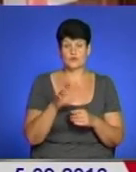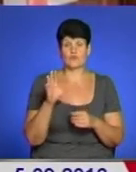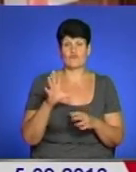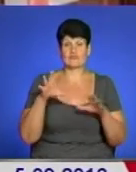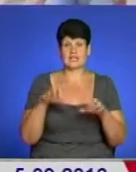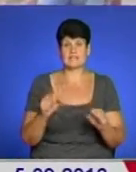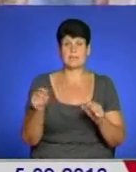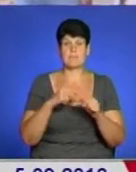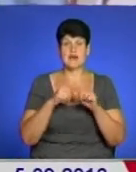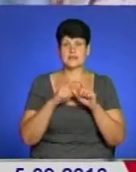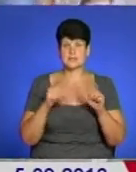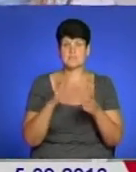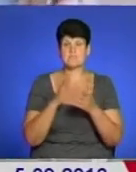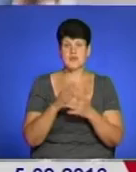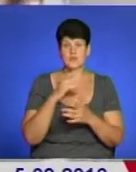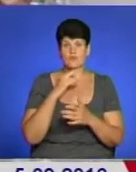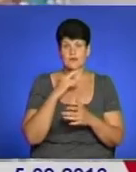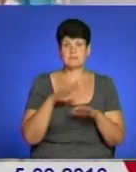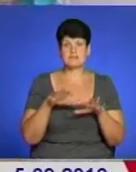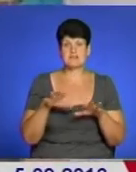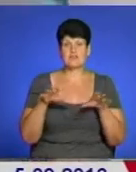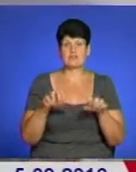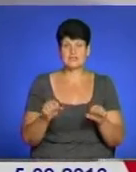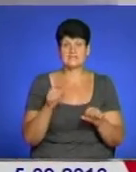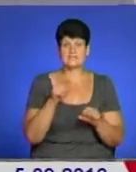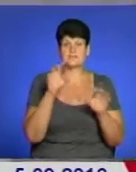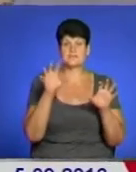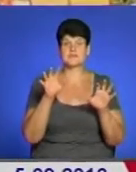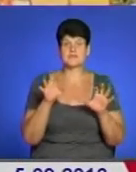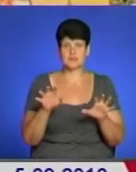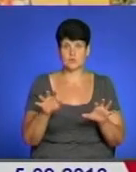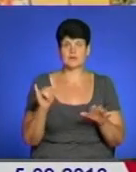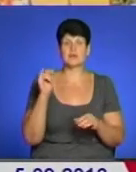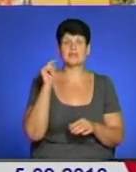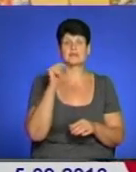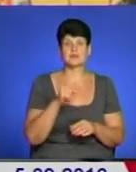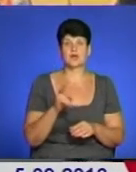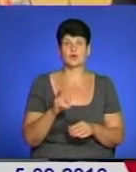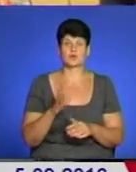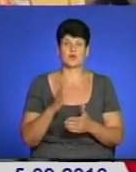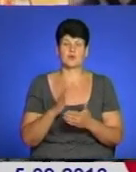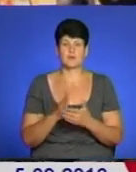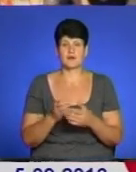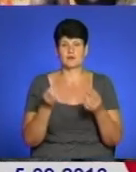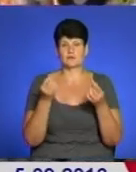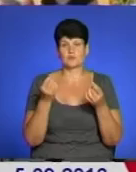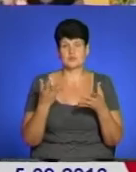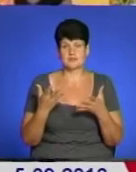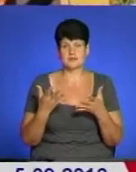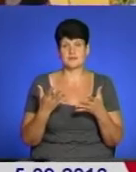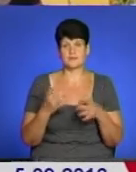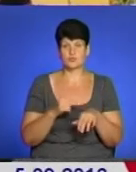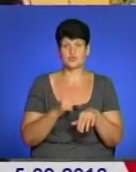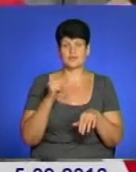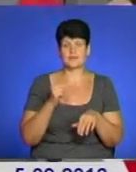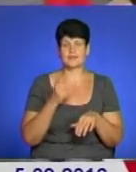маркетів, клабів мали на увазі місцеву владу з її законами, а також тих, хто має елементарне почуття національної